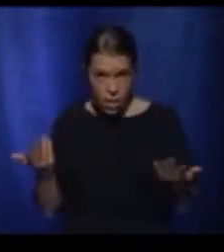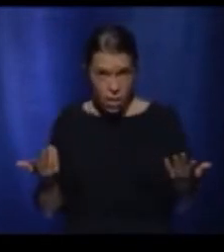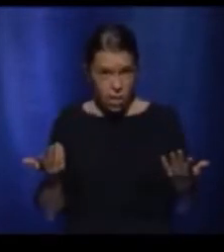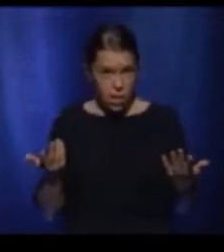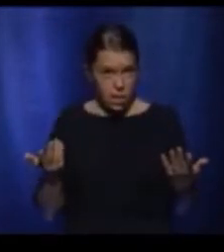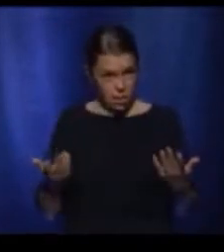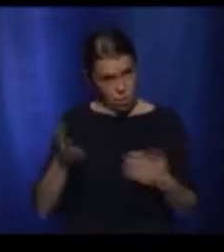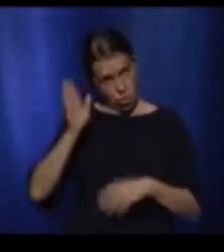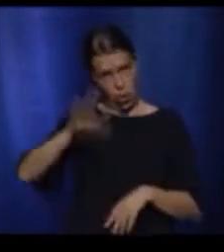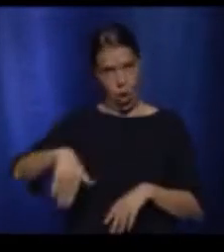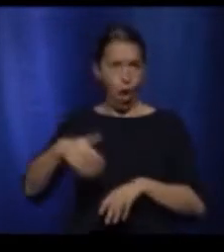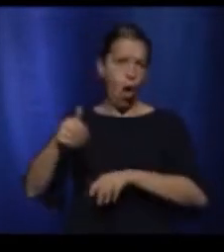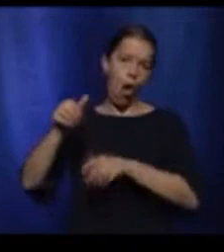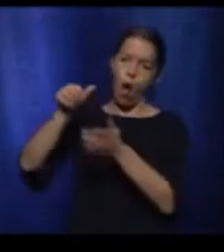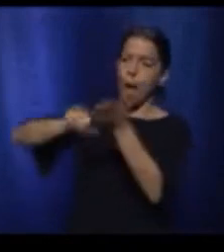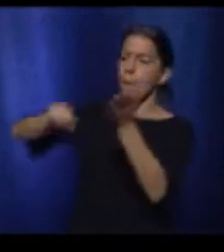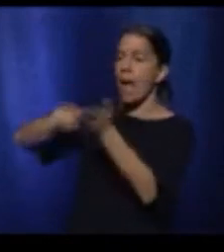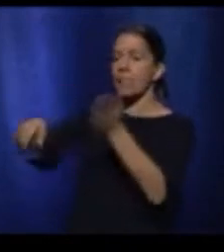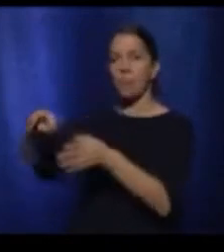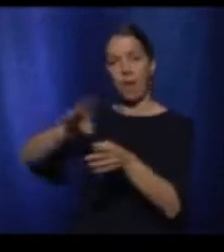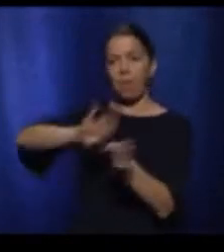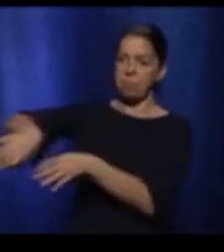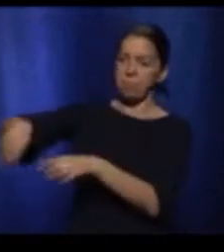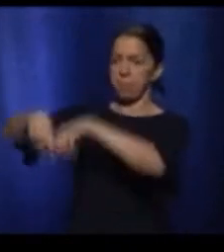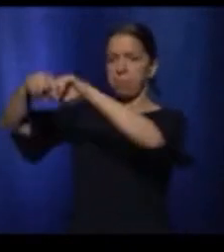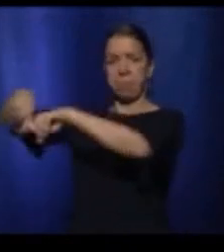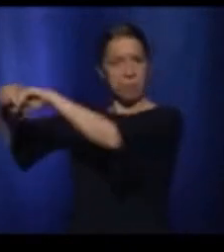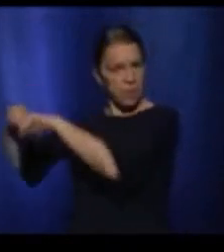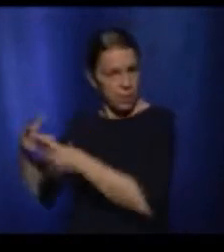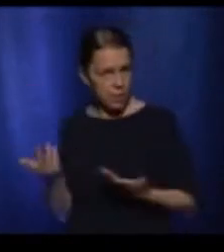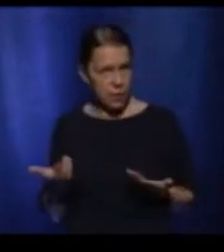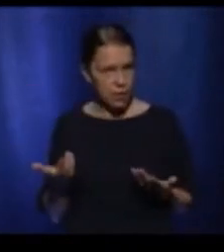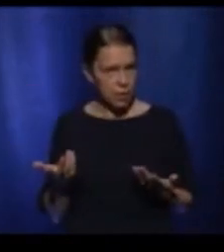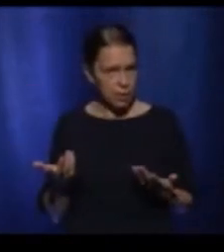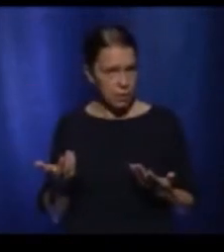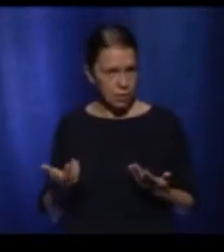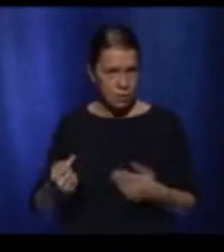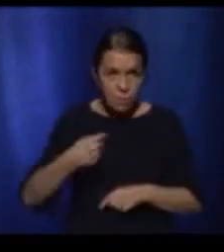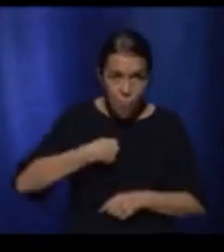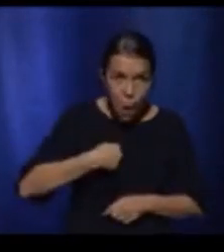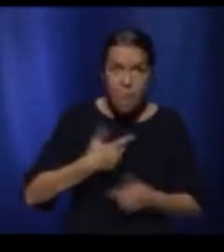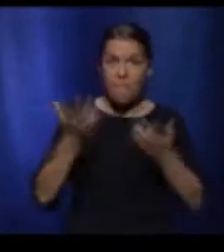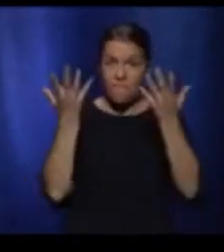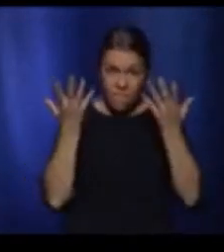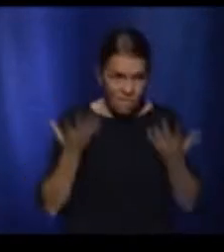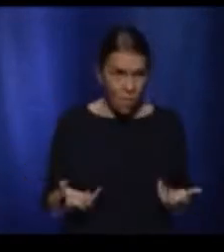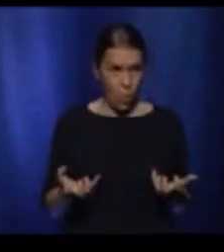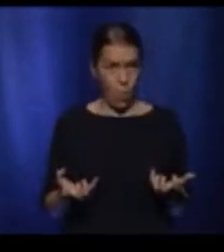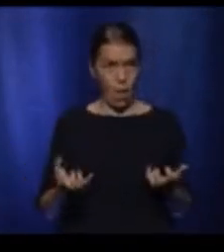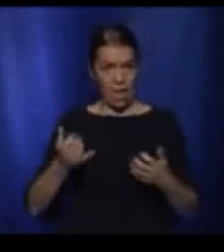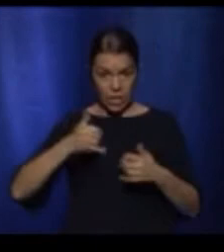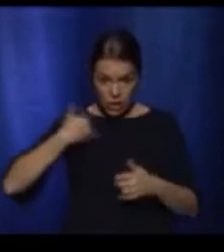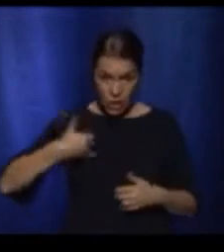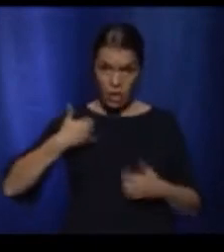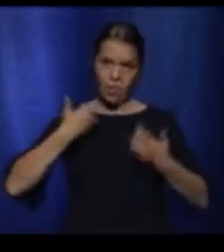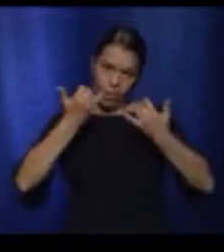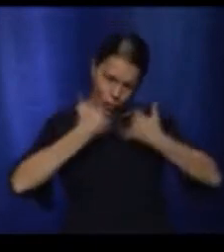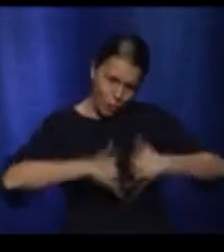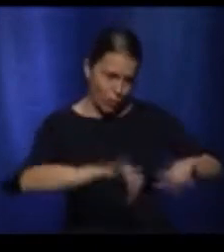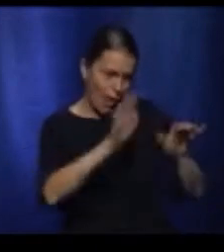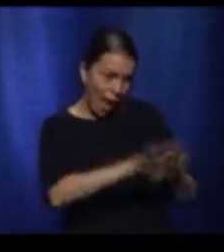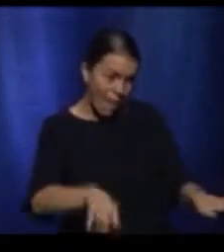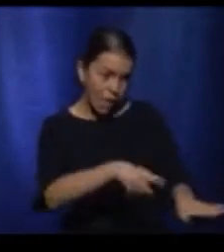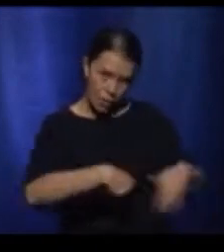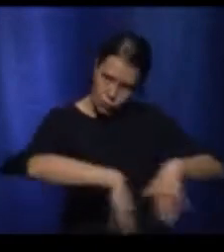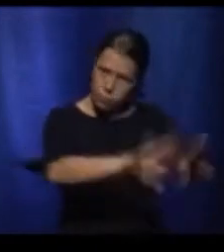Puis, je veux mettre toutes les chances de mon bord pour que les jeunes restent à l'école. Actuellement, on a 1000 classes, un peu